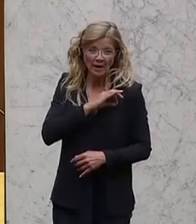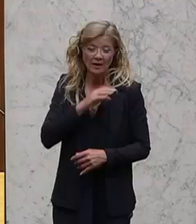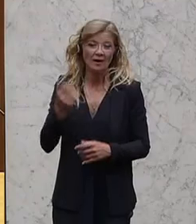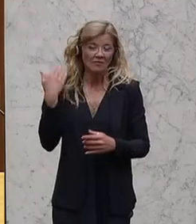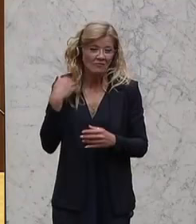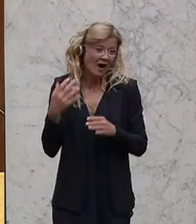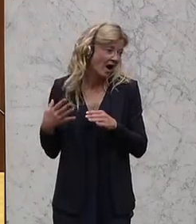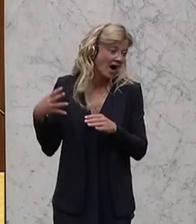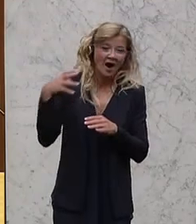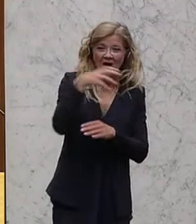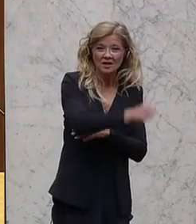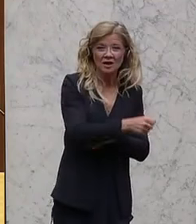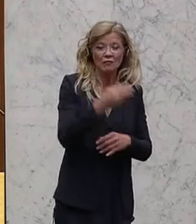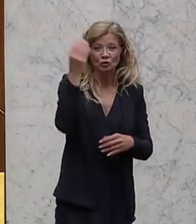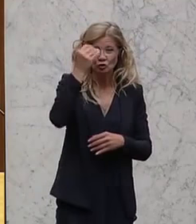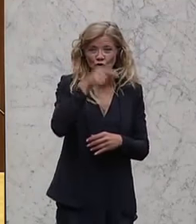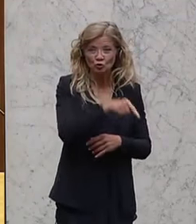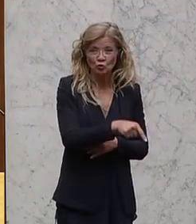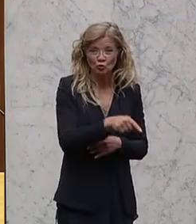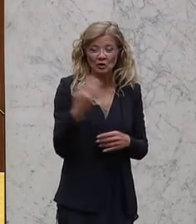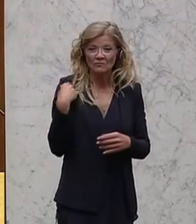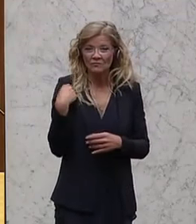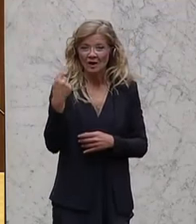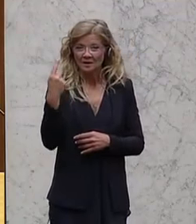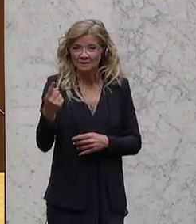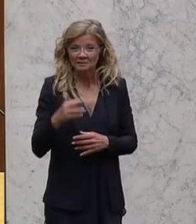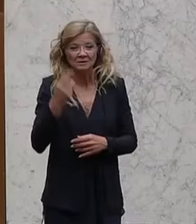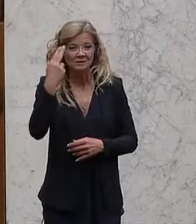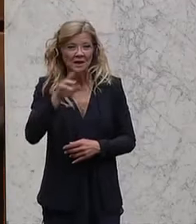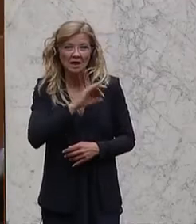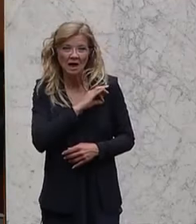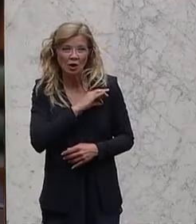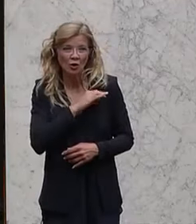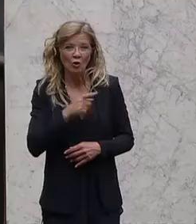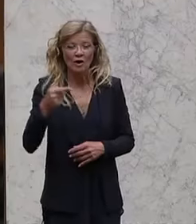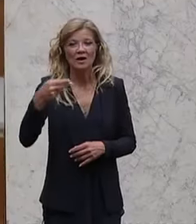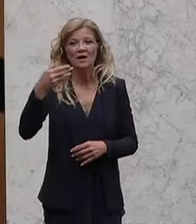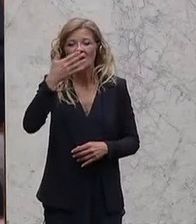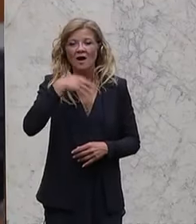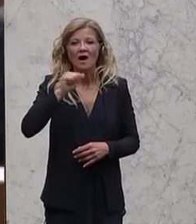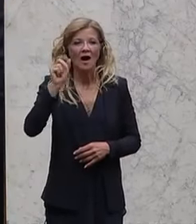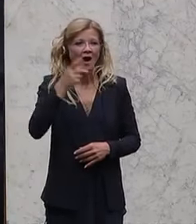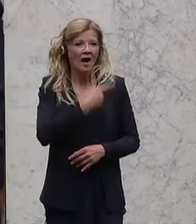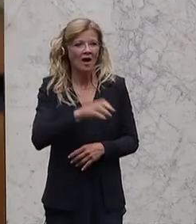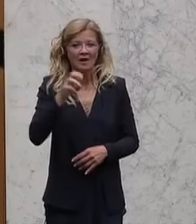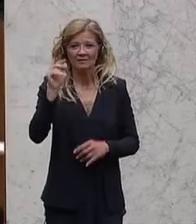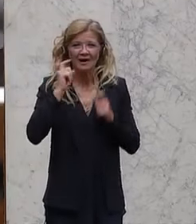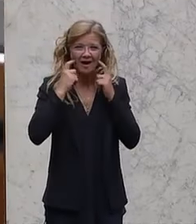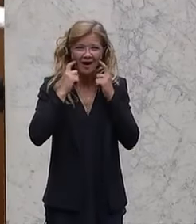es, der in skandalöser Weise eingegriffen hat, weil sein Sohn ihm ein SMS geschickt hat.